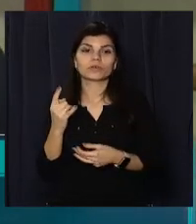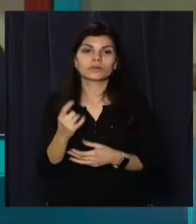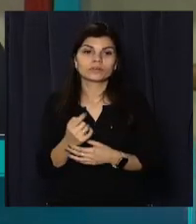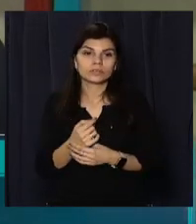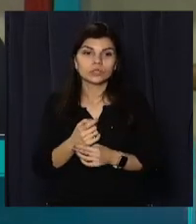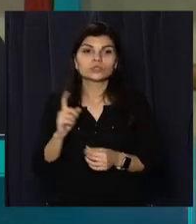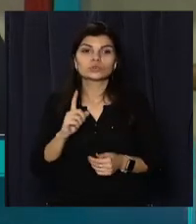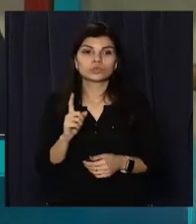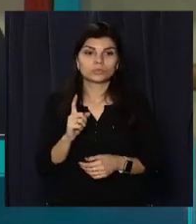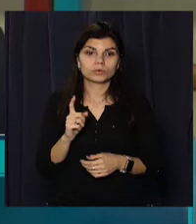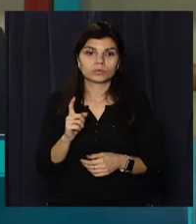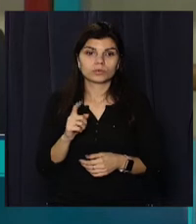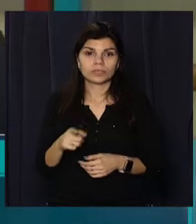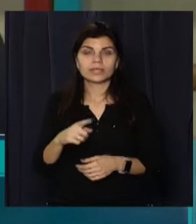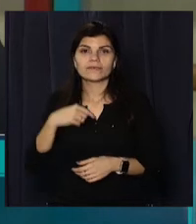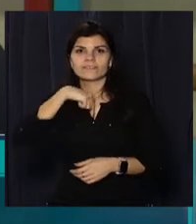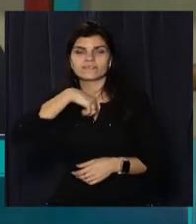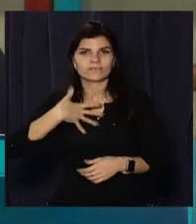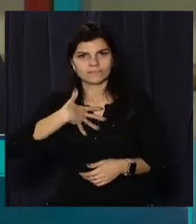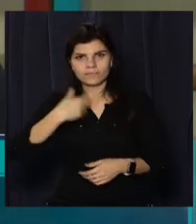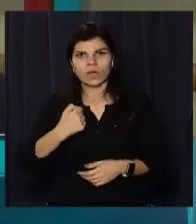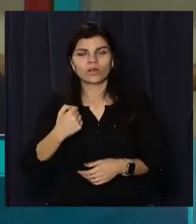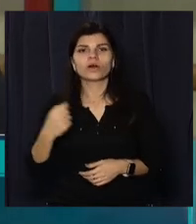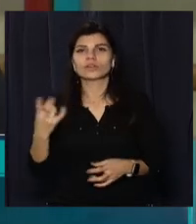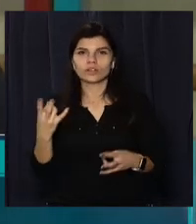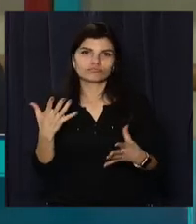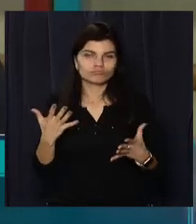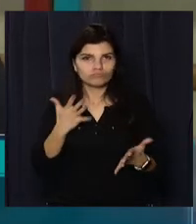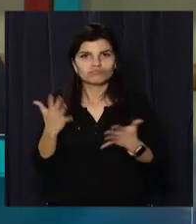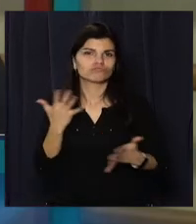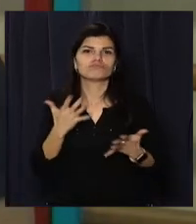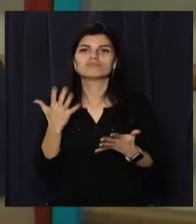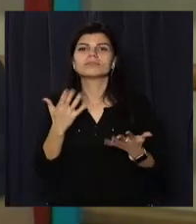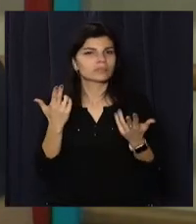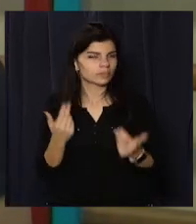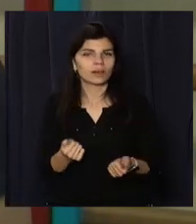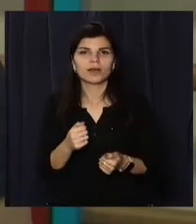щоб сила духу. Тут треба волеві качісти обов'язкові.